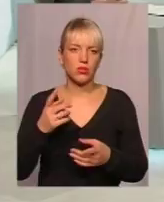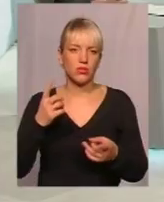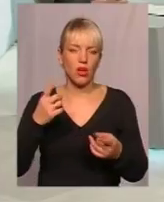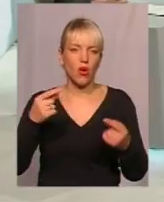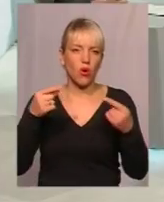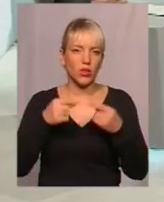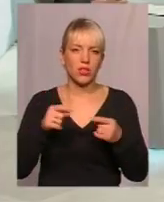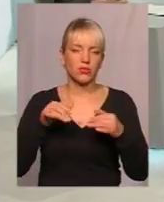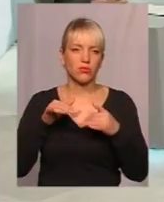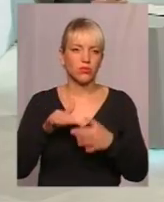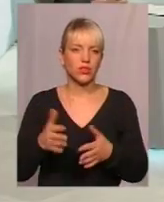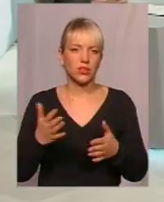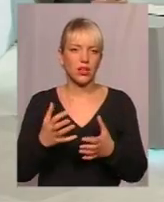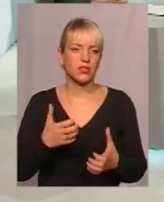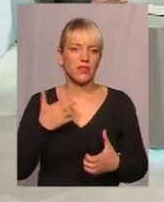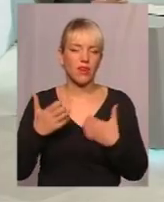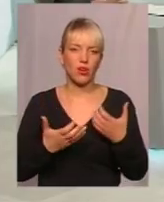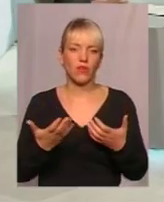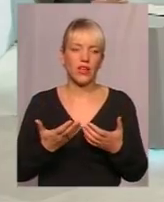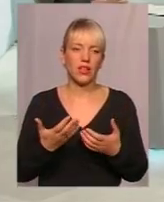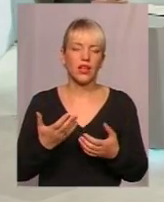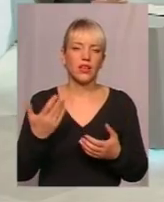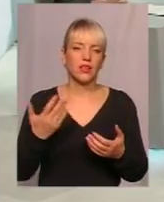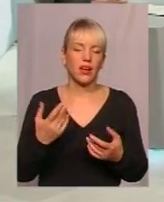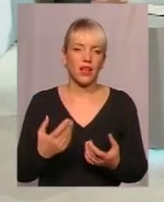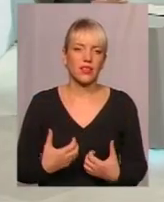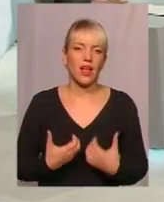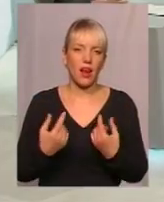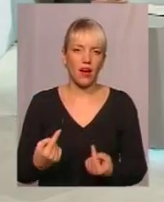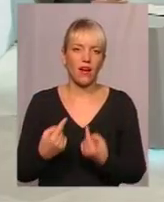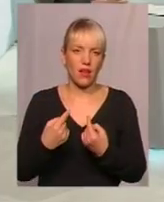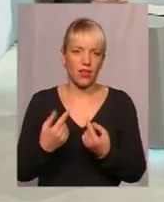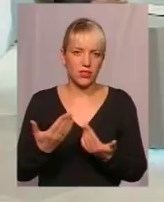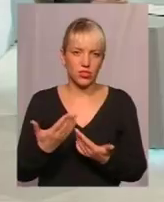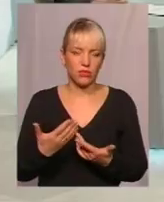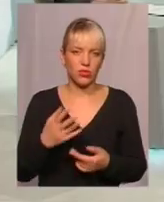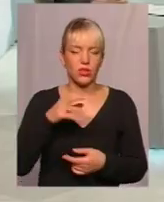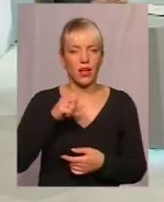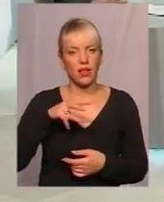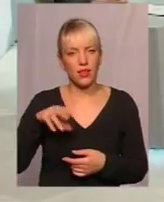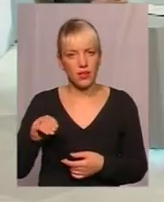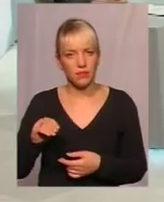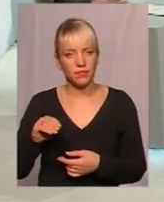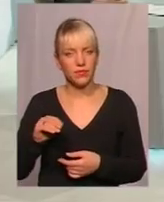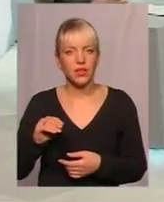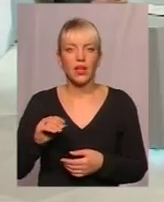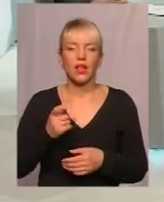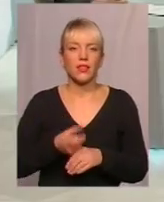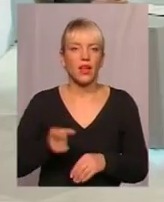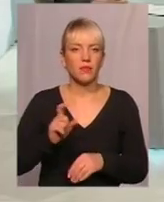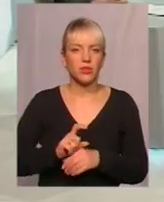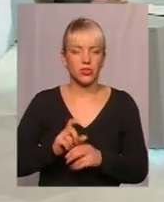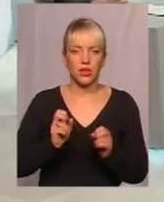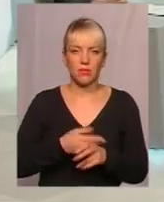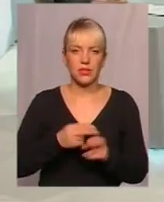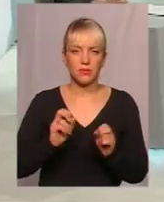конкретної події яка схвилювала яка стревожила яка налякала можливо чимось але найбільш напевно що